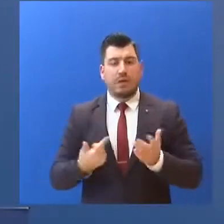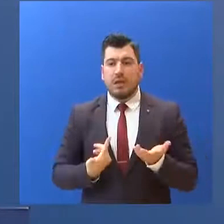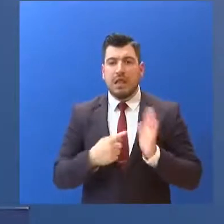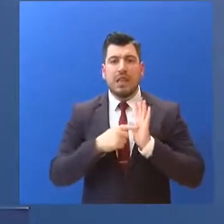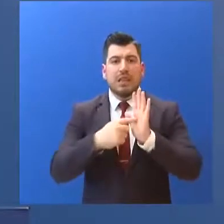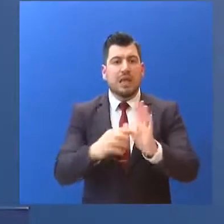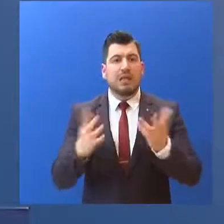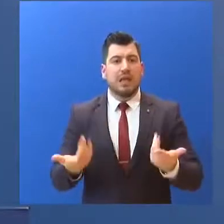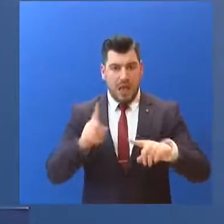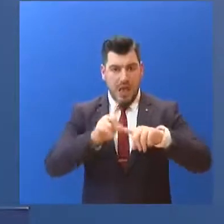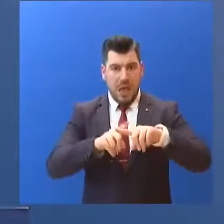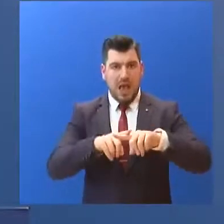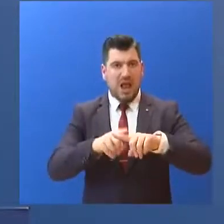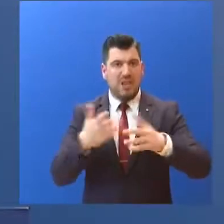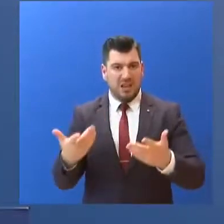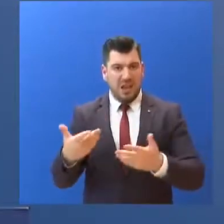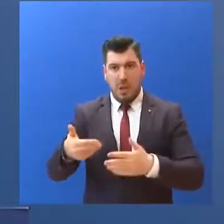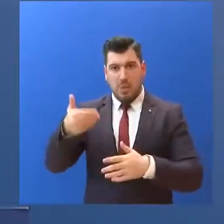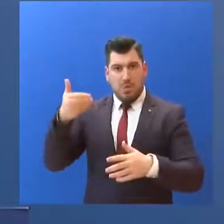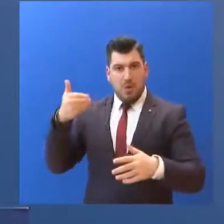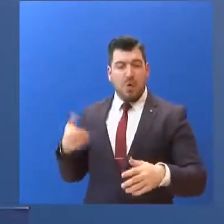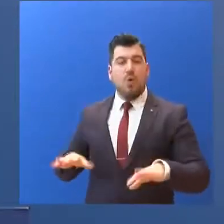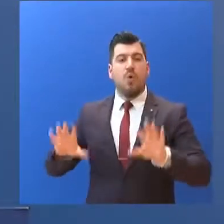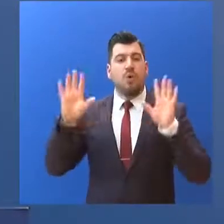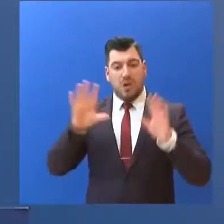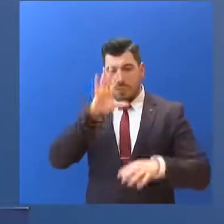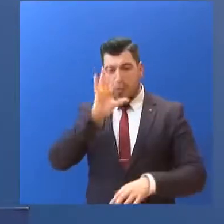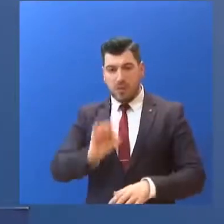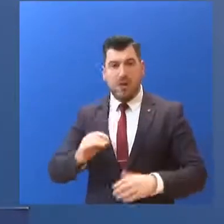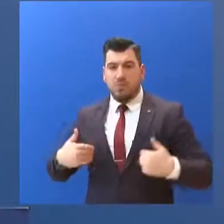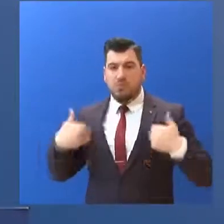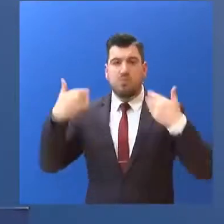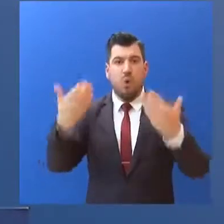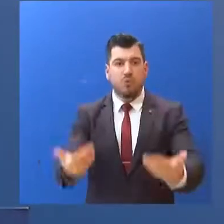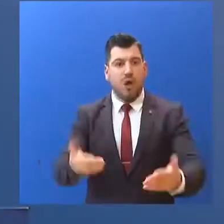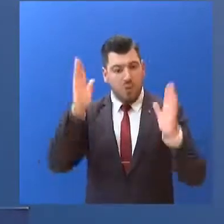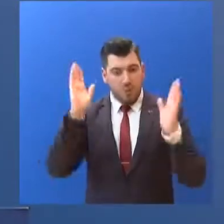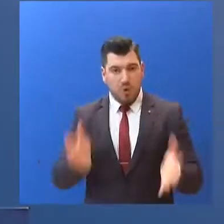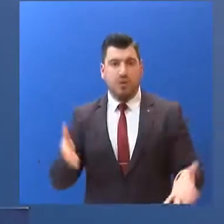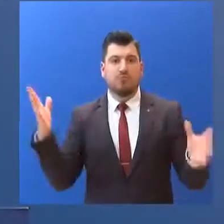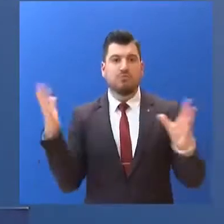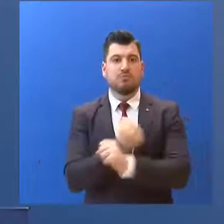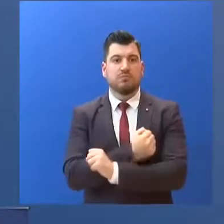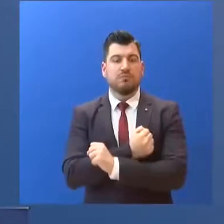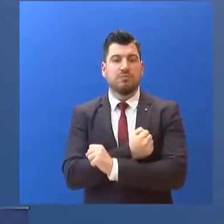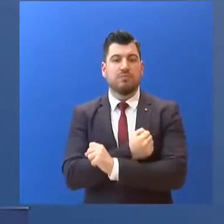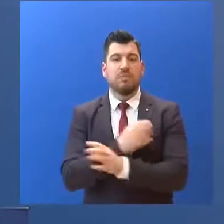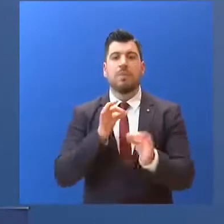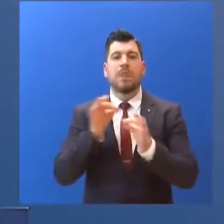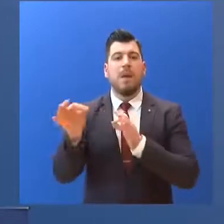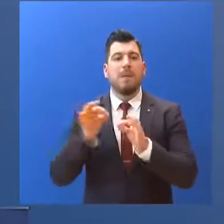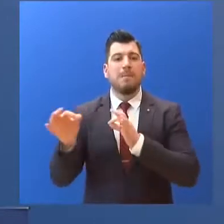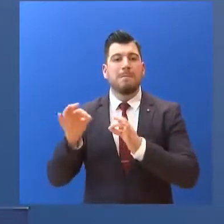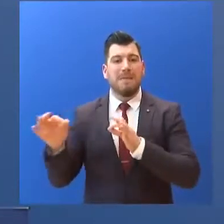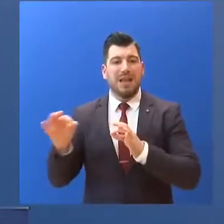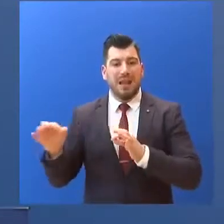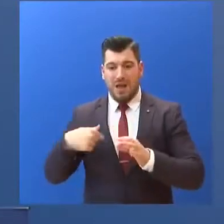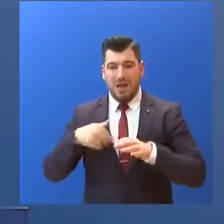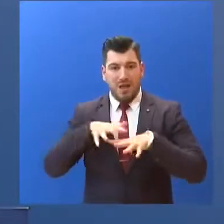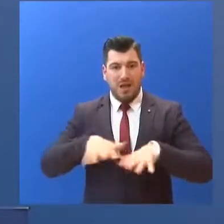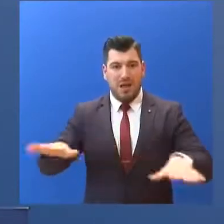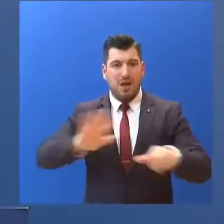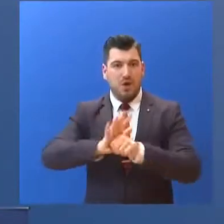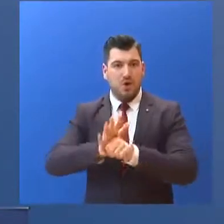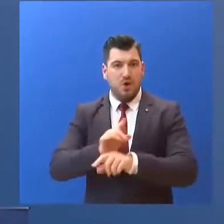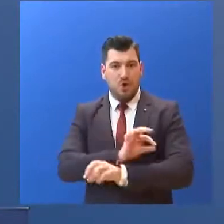Ελλάδα δεν είναι ουραγός... αλλά πρωτοπόρος σε πολλά επίπεδα. Στα μέτρα αποφυγής διασποράς του κορονοϊού...